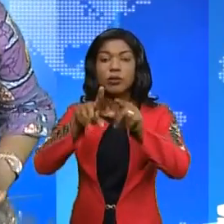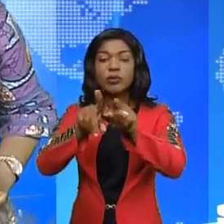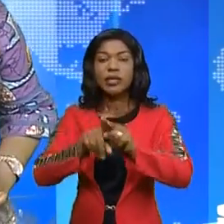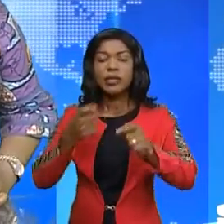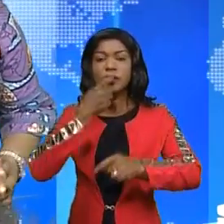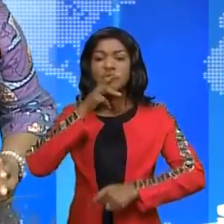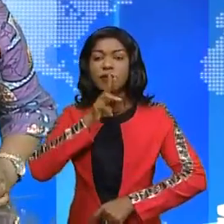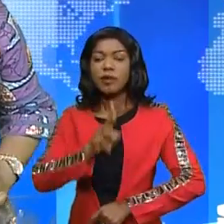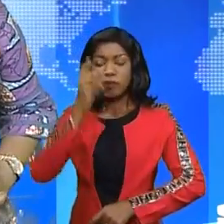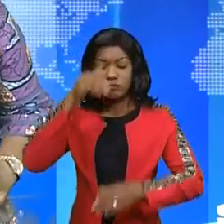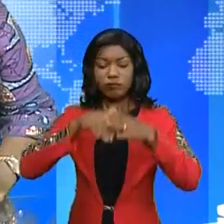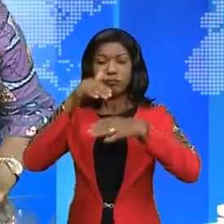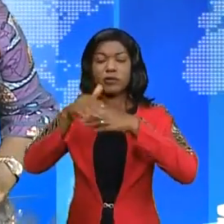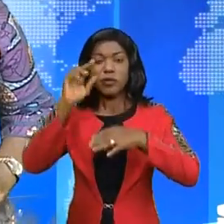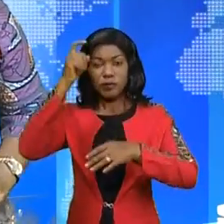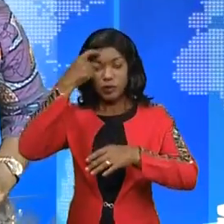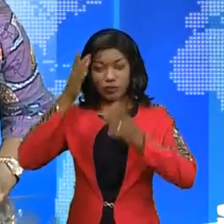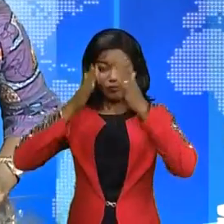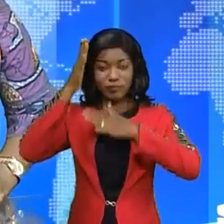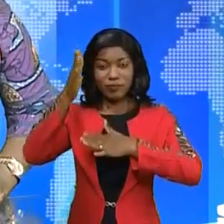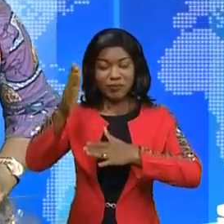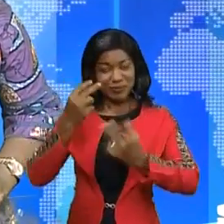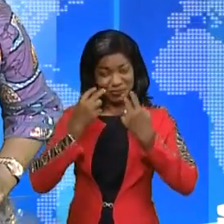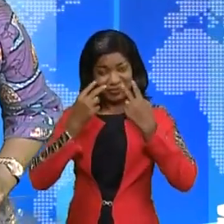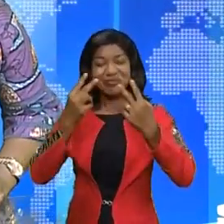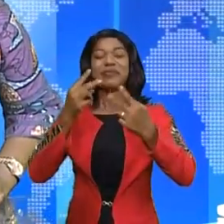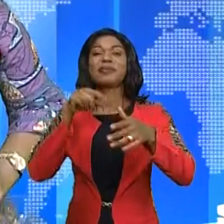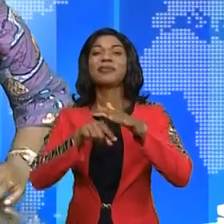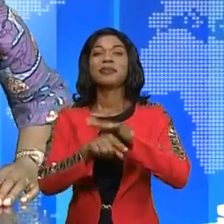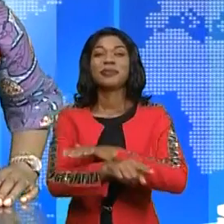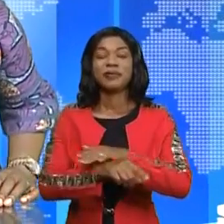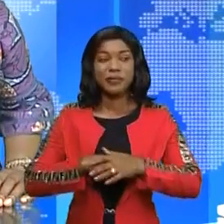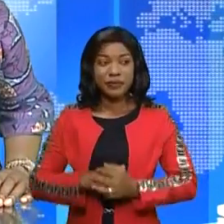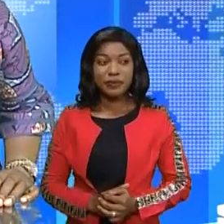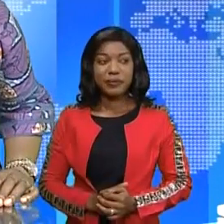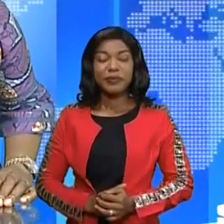rassure sur la sortie prochaine du gouvernement. Pierre Kibambesou Moïssa, reportage.